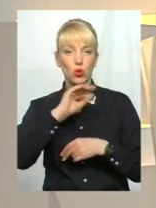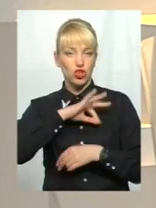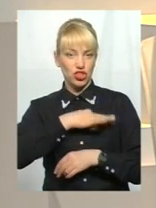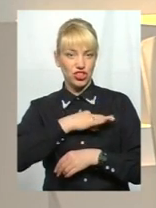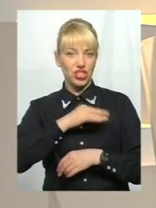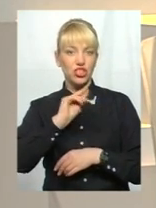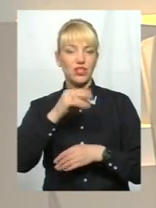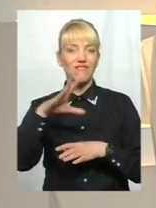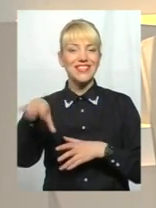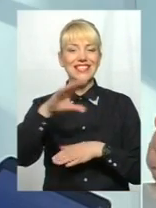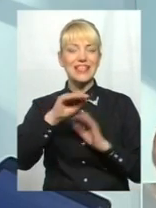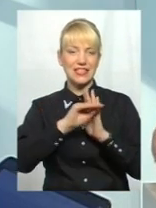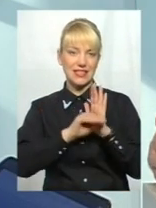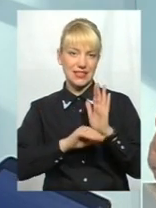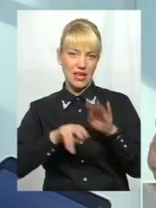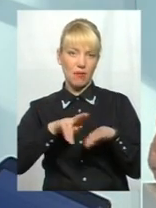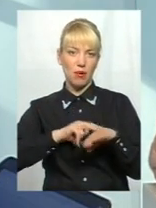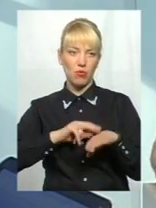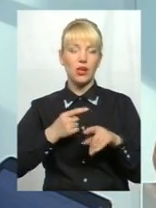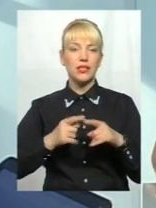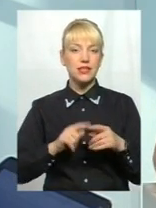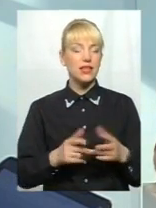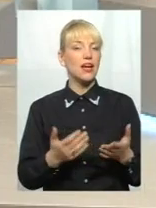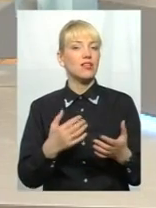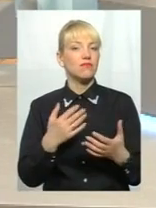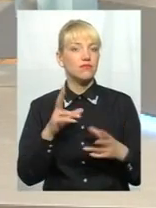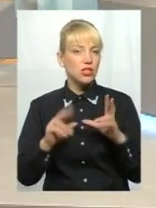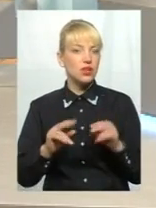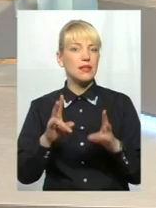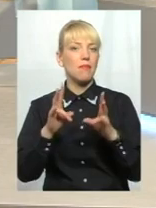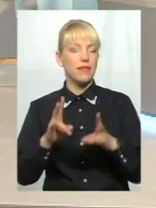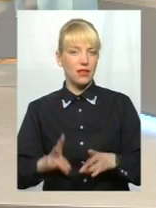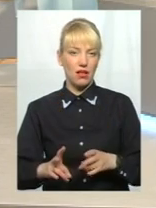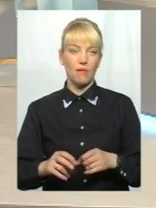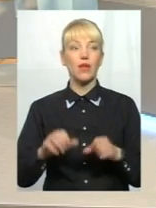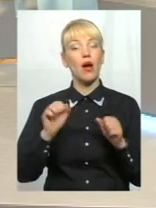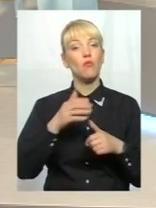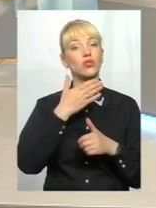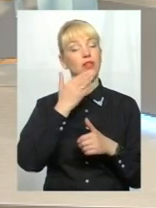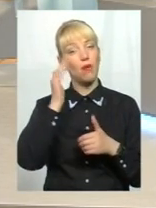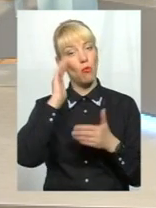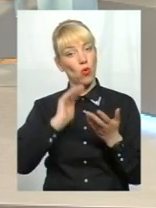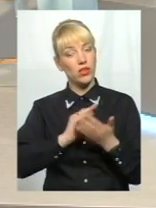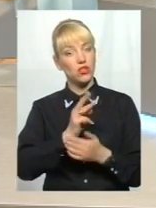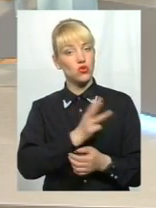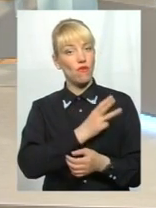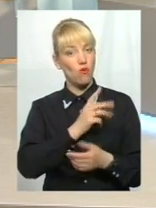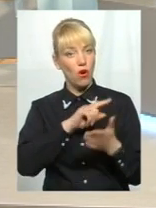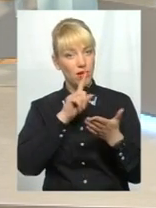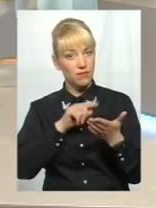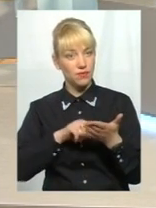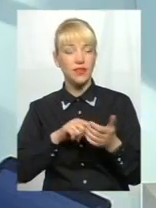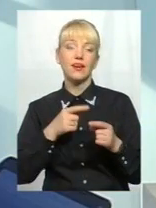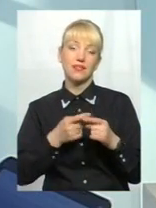чим вся система правоохоронних органів, це, друзі, біда. А можна просто немає політичної волі? Я думаю, що це